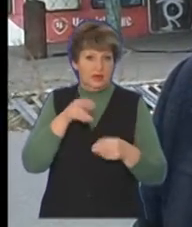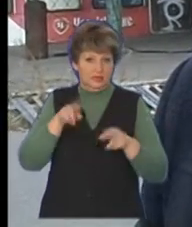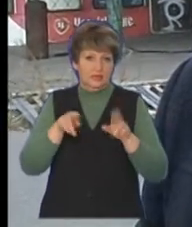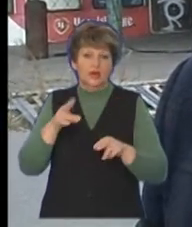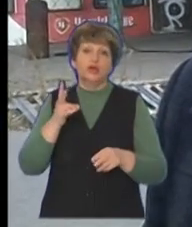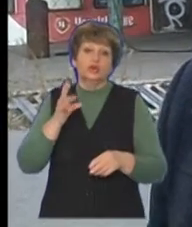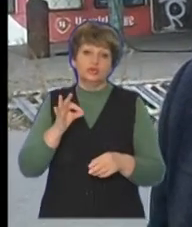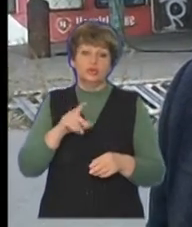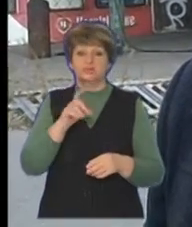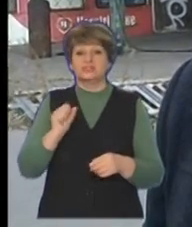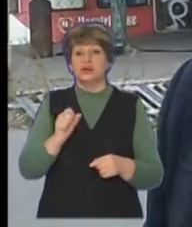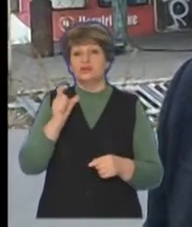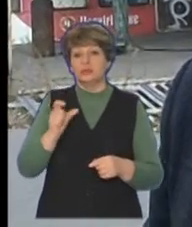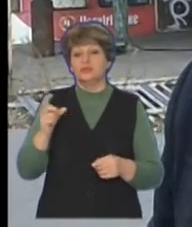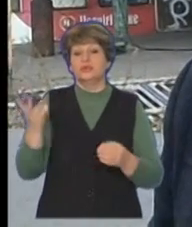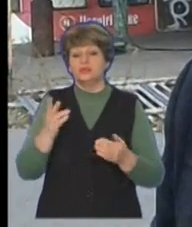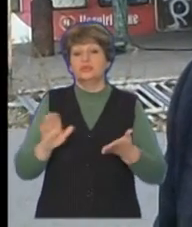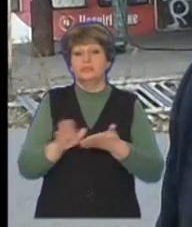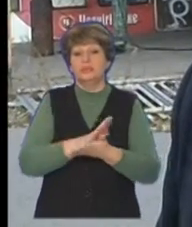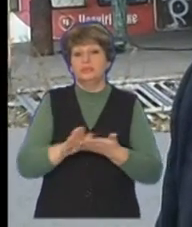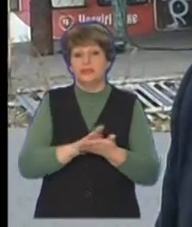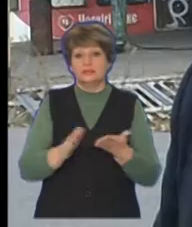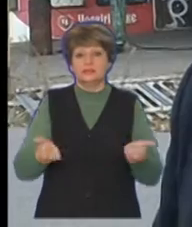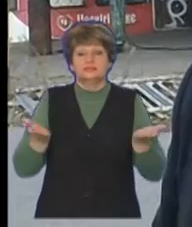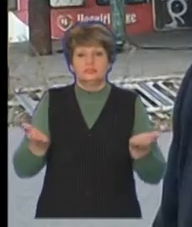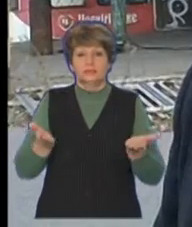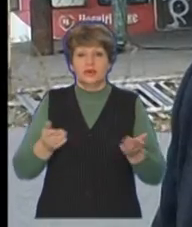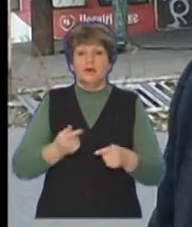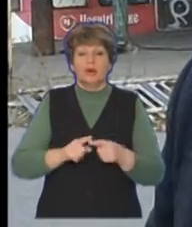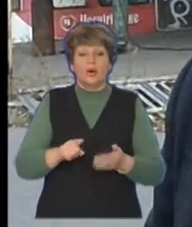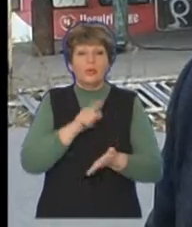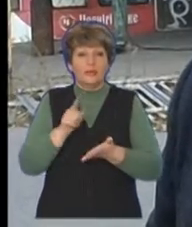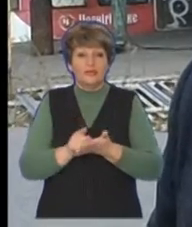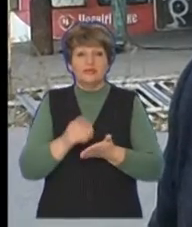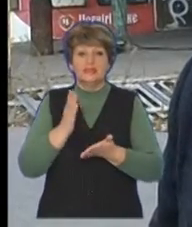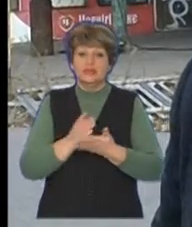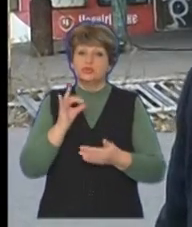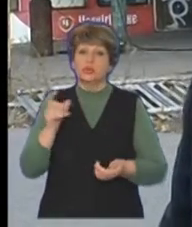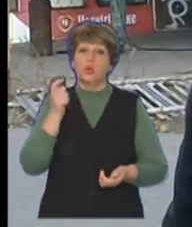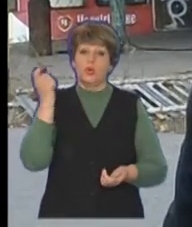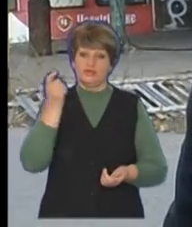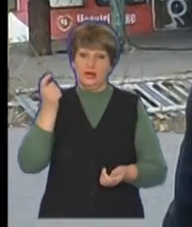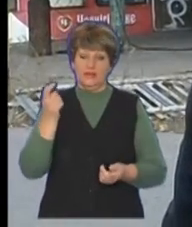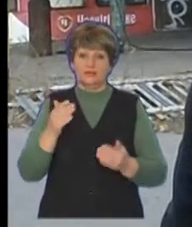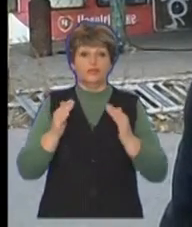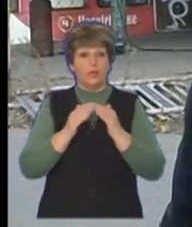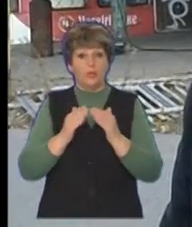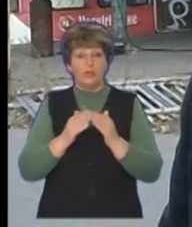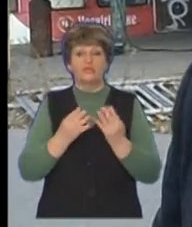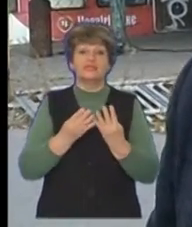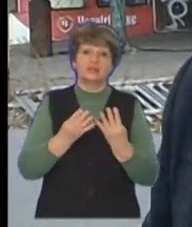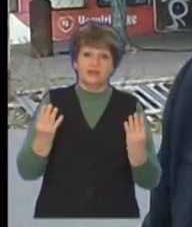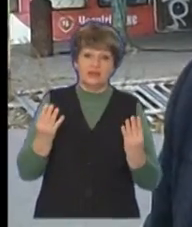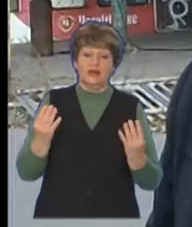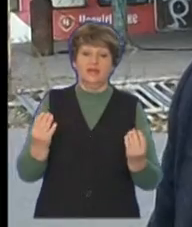але за отакими вандалами треба прибирати. Тому зобов'язання є у власників цих споруд і у власників